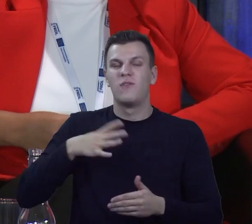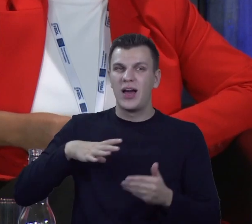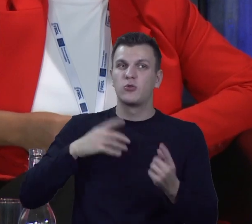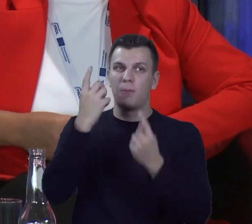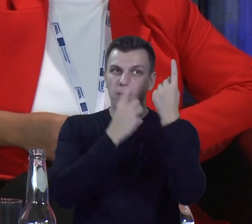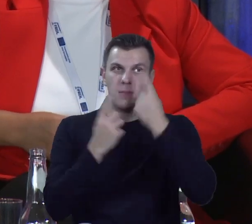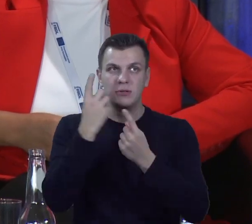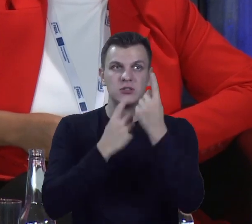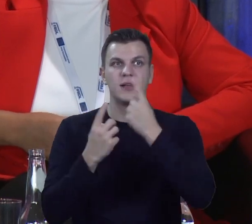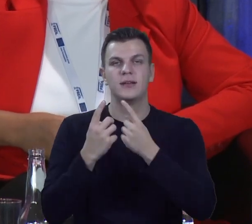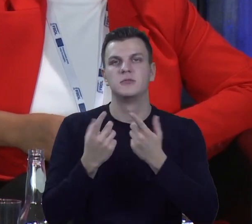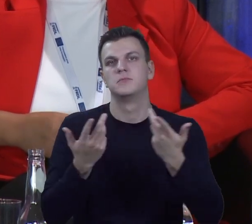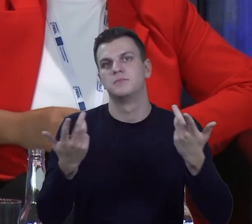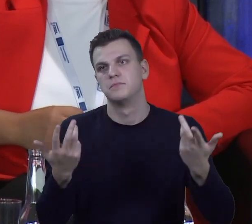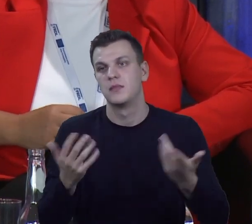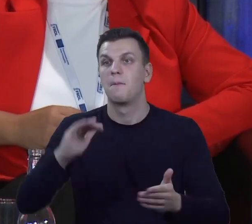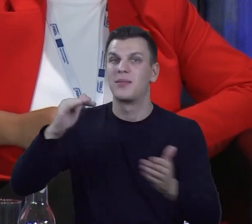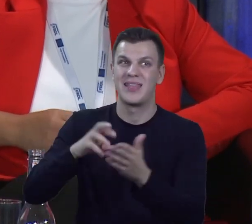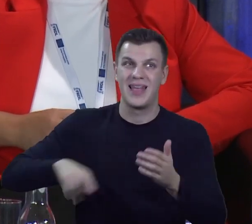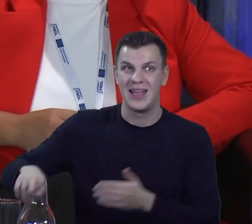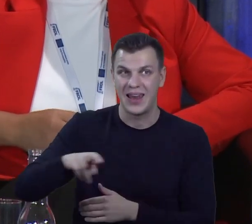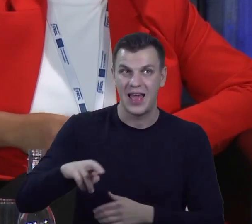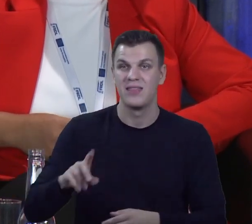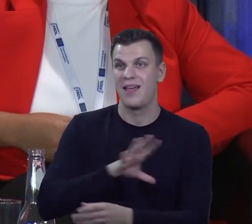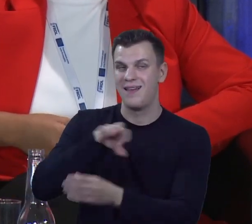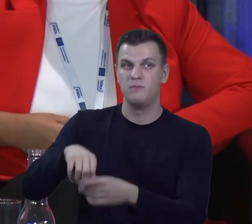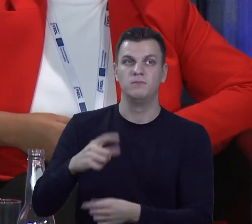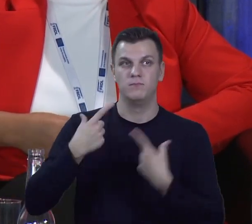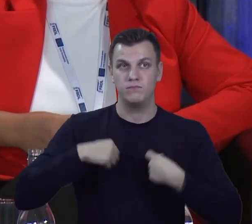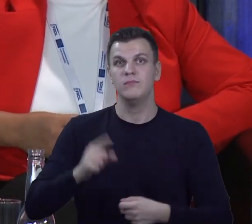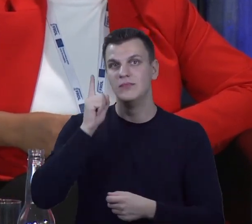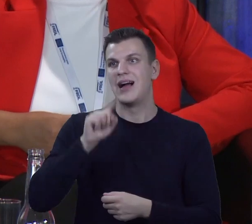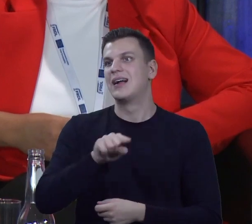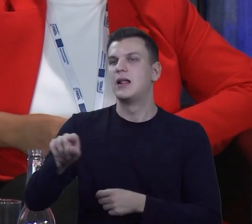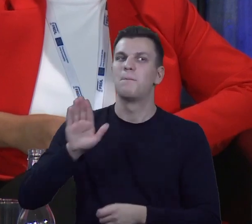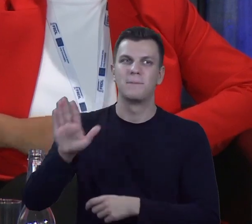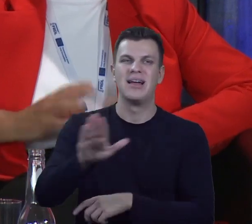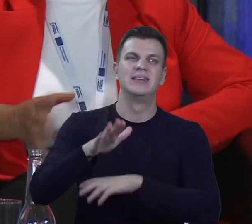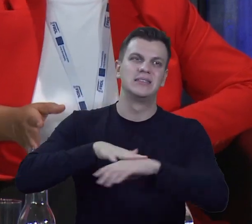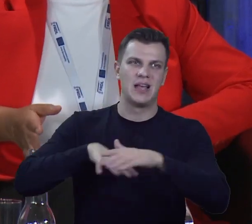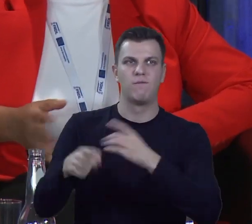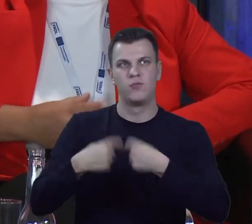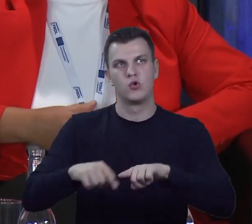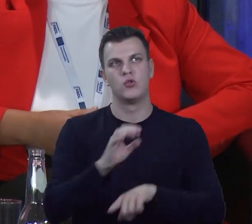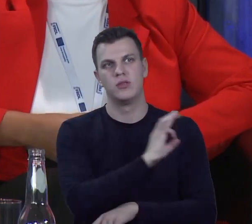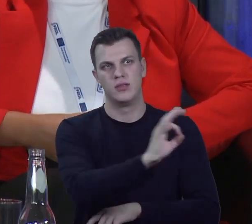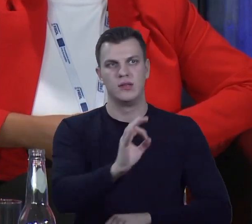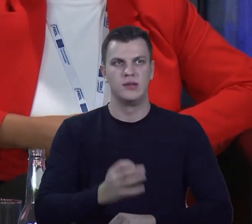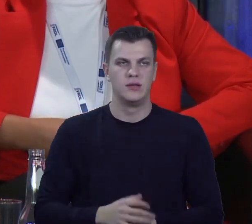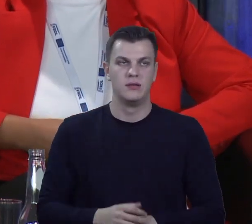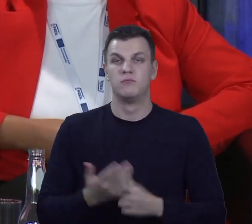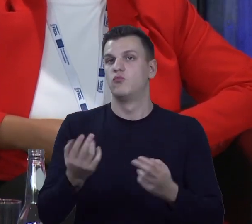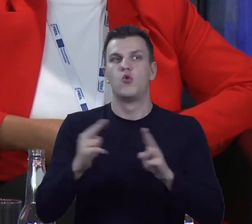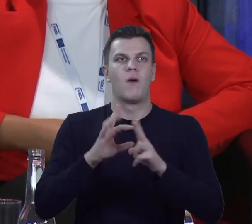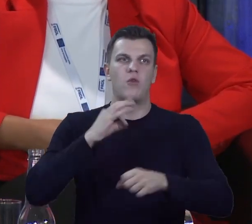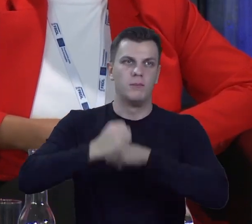tym, żeby może mniejsza liczba radnych, ale byli to jednak osoby pełniące zawodowo swoje funkcje, umowę o pracę